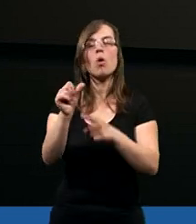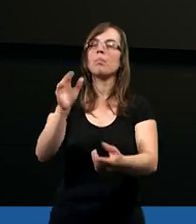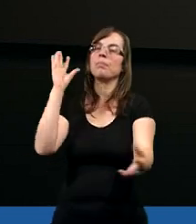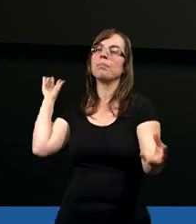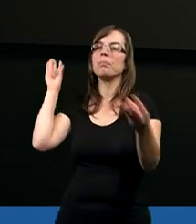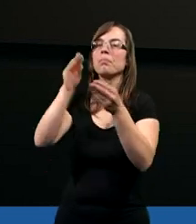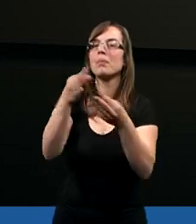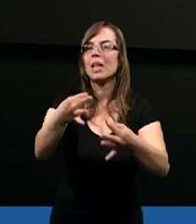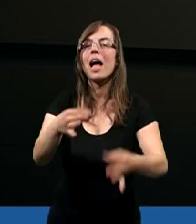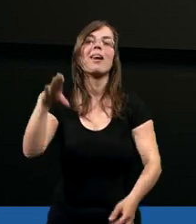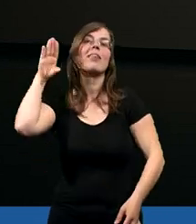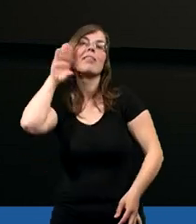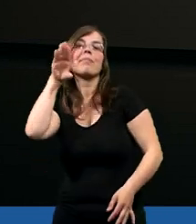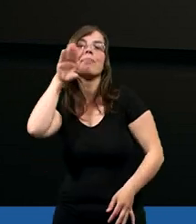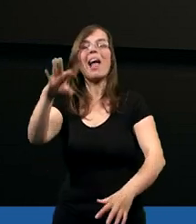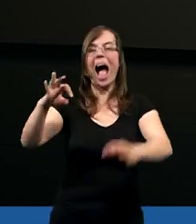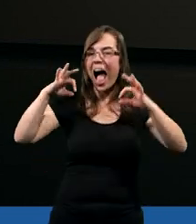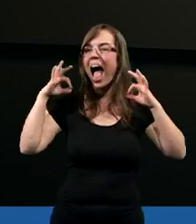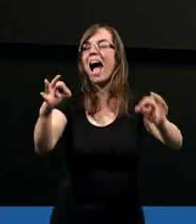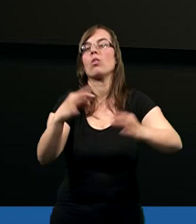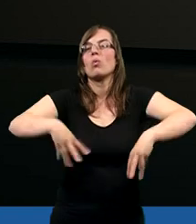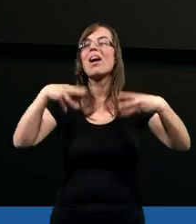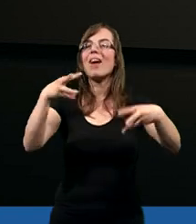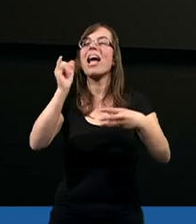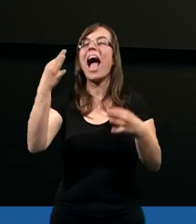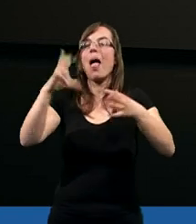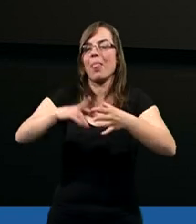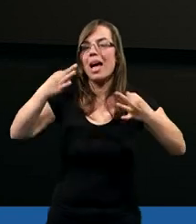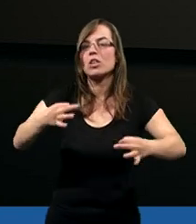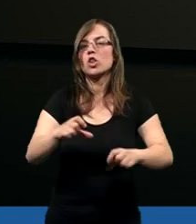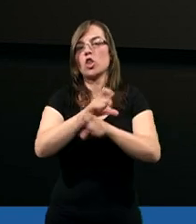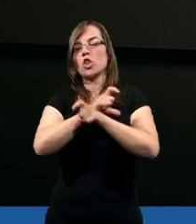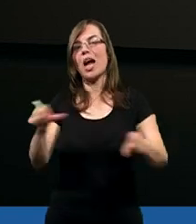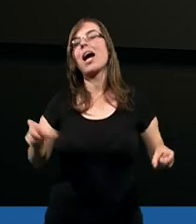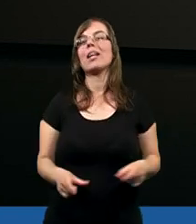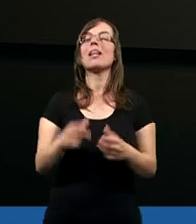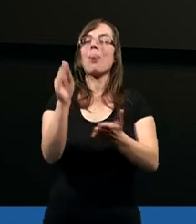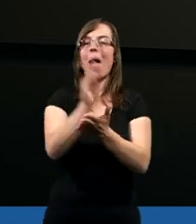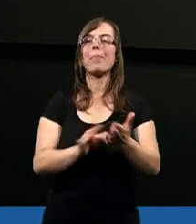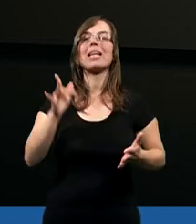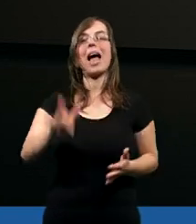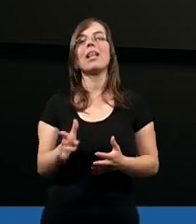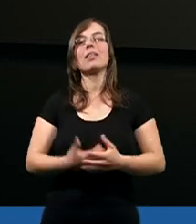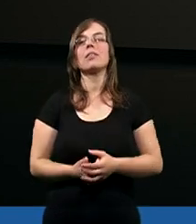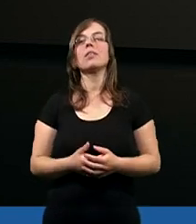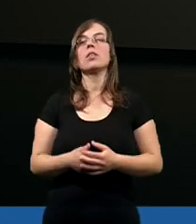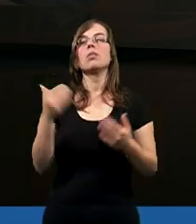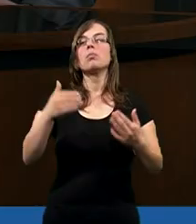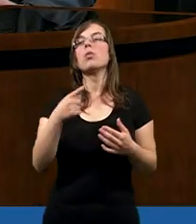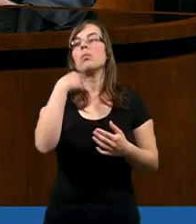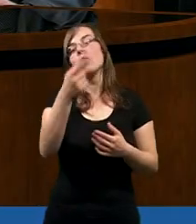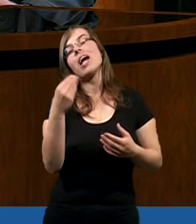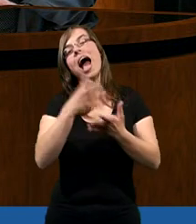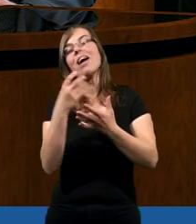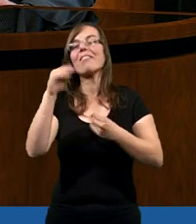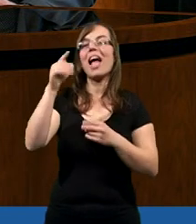dokładnie tak aktualne, jakby na dzisiejszy czas napisane. Ja bym może